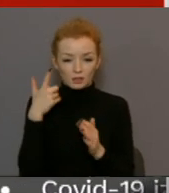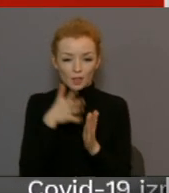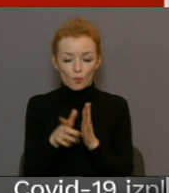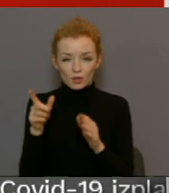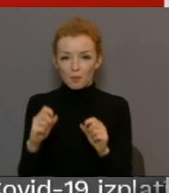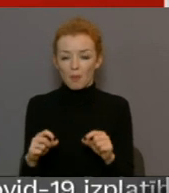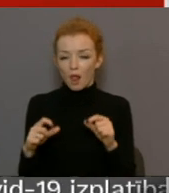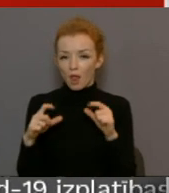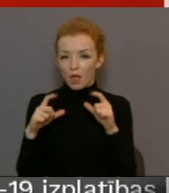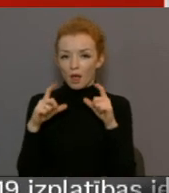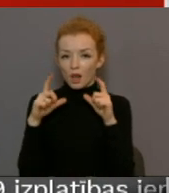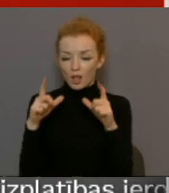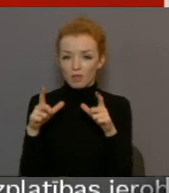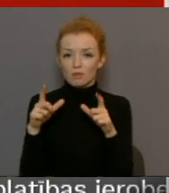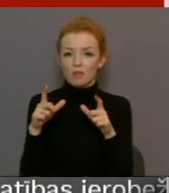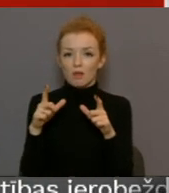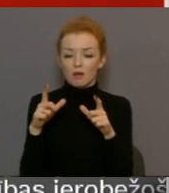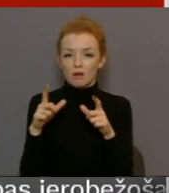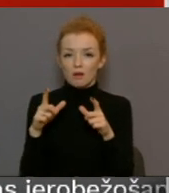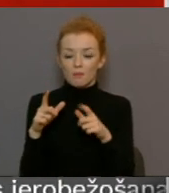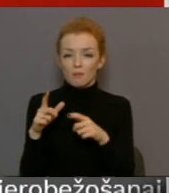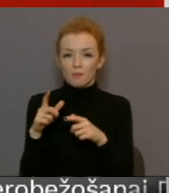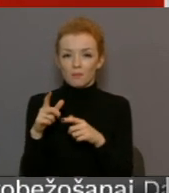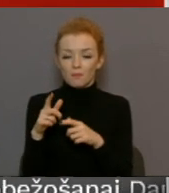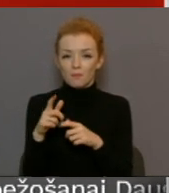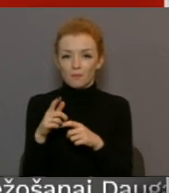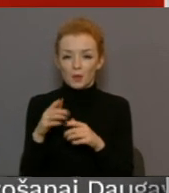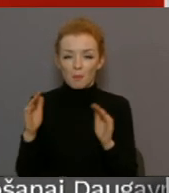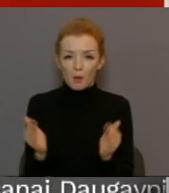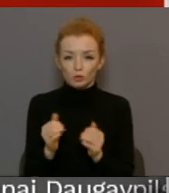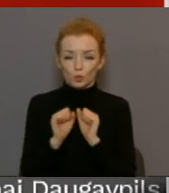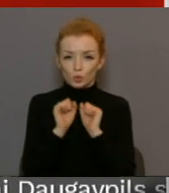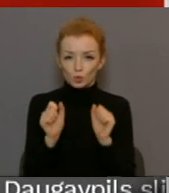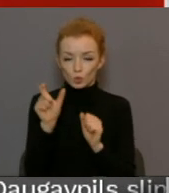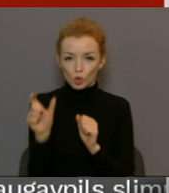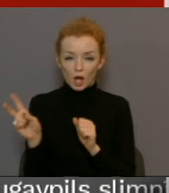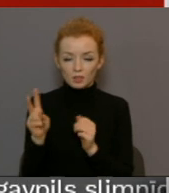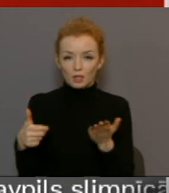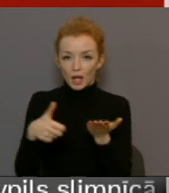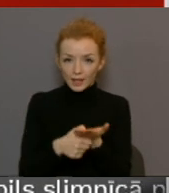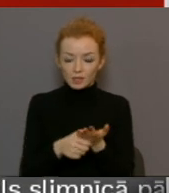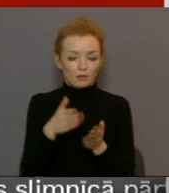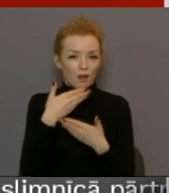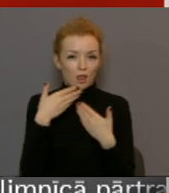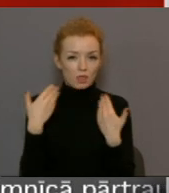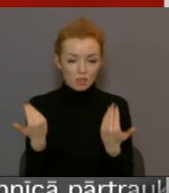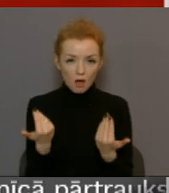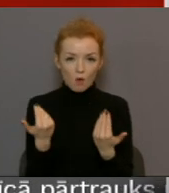palielināja, ja nav, teiksim, visi maznotrošinātāji, kas reģistrēti, nav